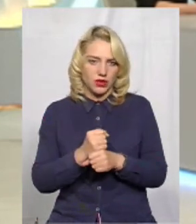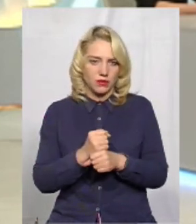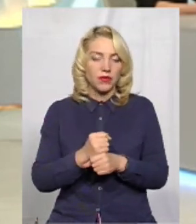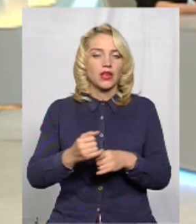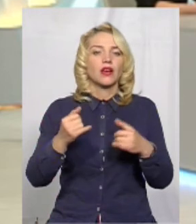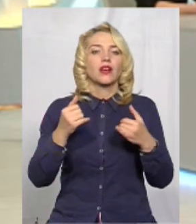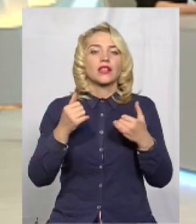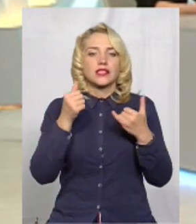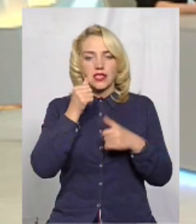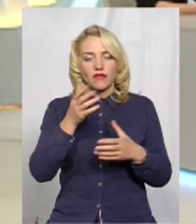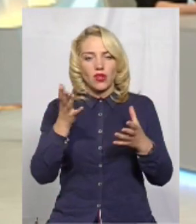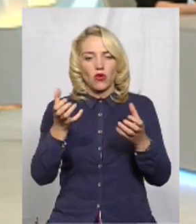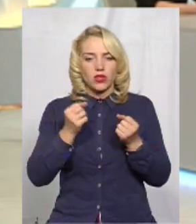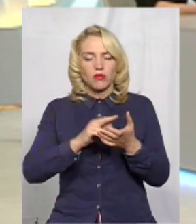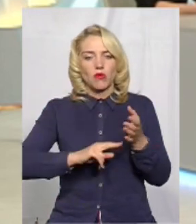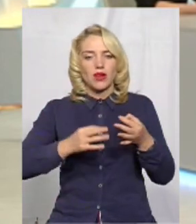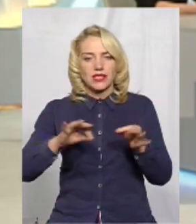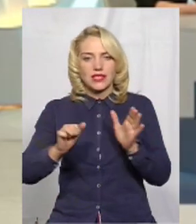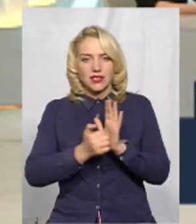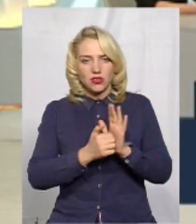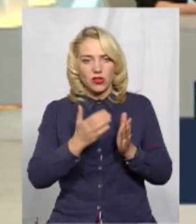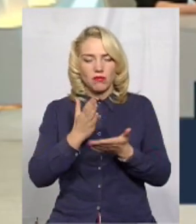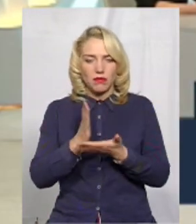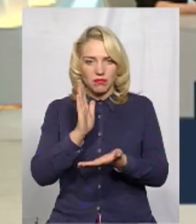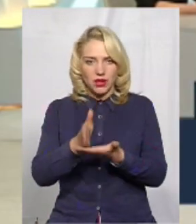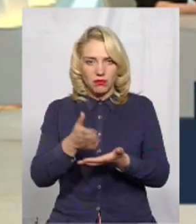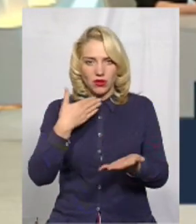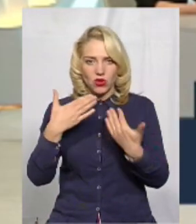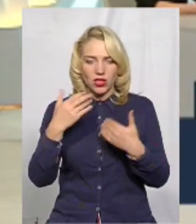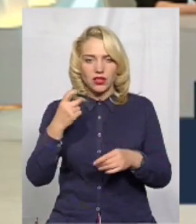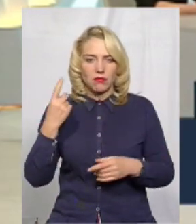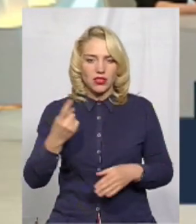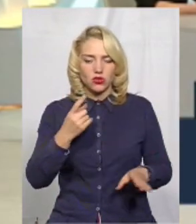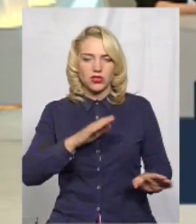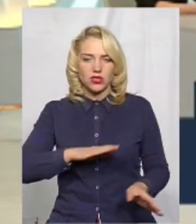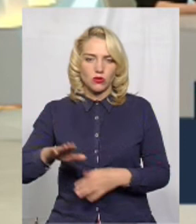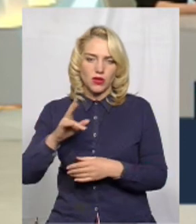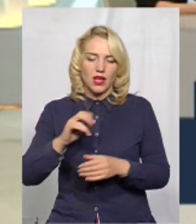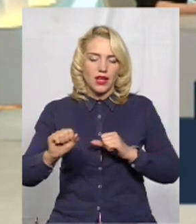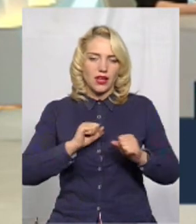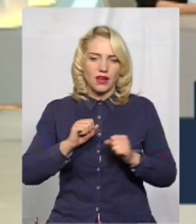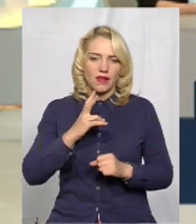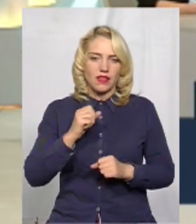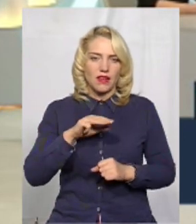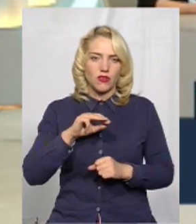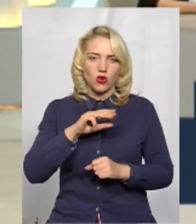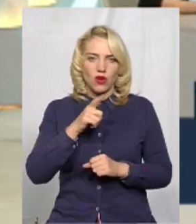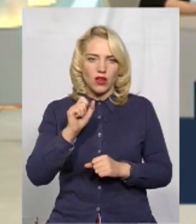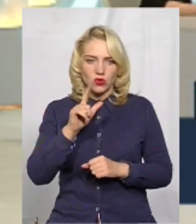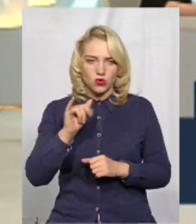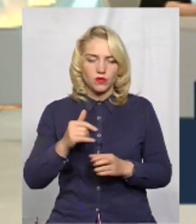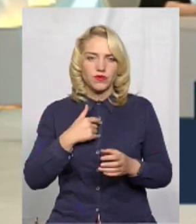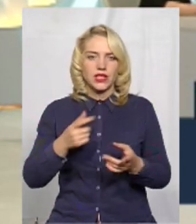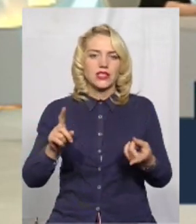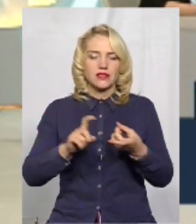Завтра отримуємо ліцензію, маю прямий контакт на першого заступника керівника НАК «Нафтогазу», зв'язується з